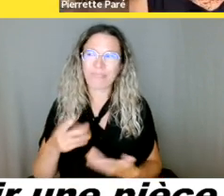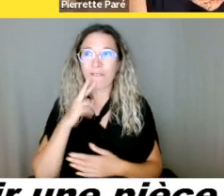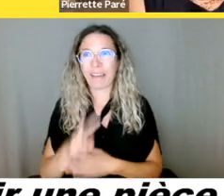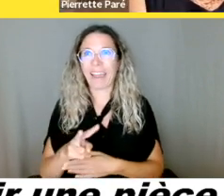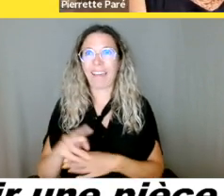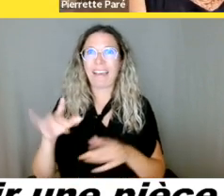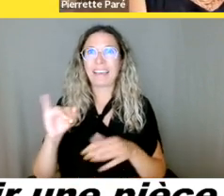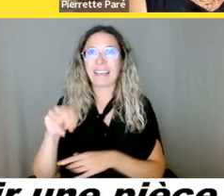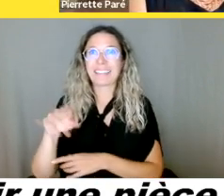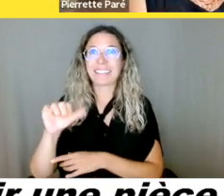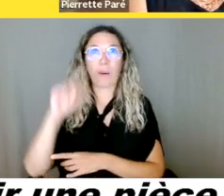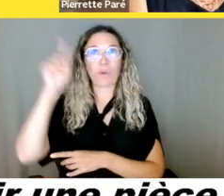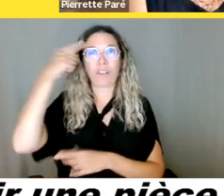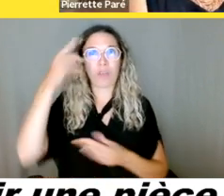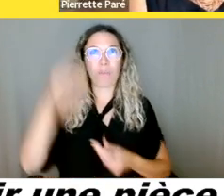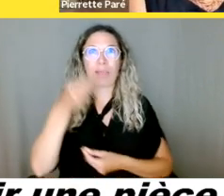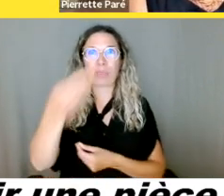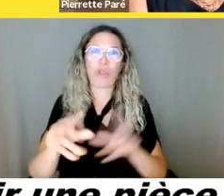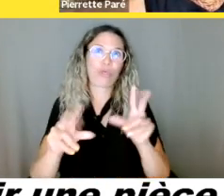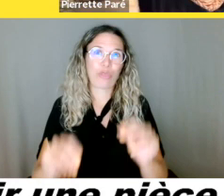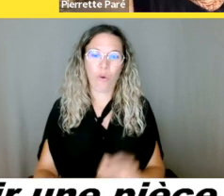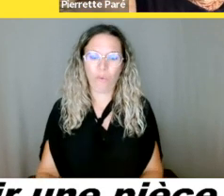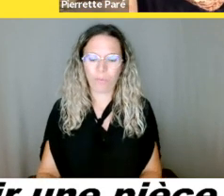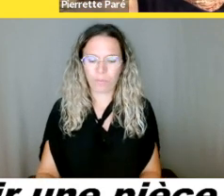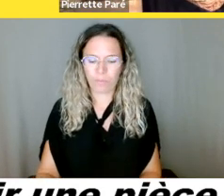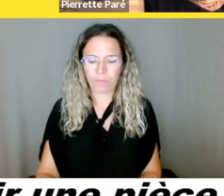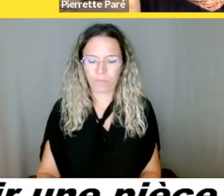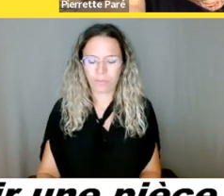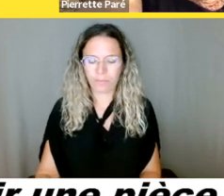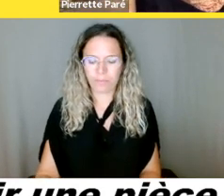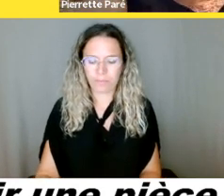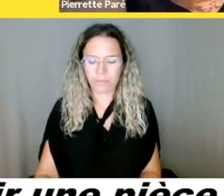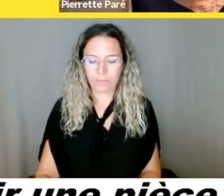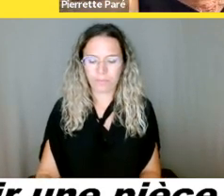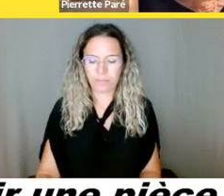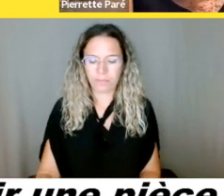Mais c'est quoi nos droits avec cette carte-là dans le fond? On a le droit à quoi?